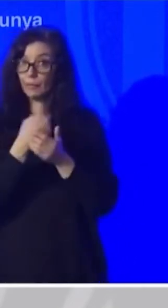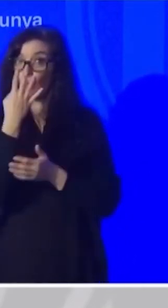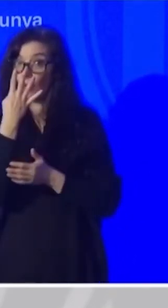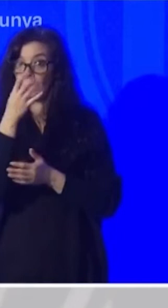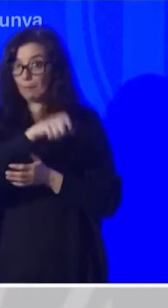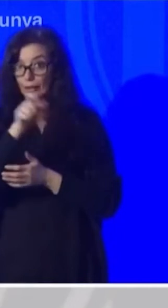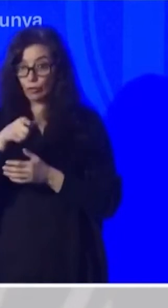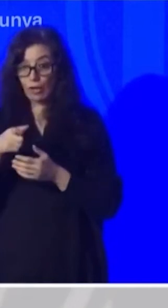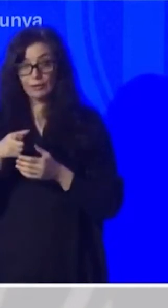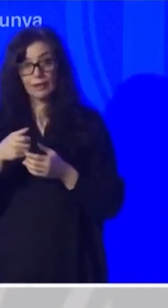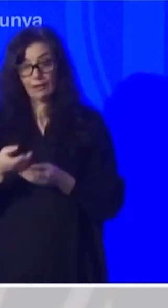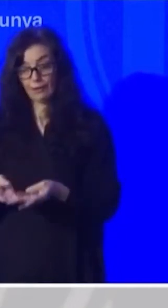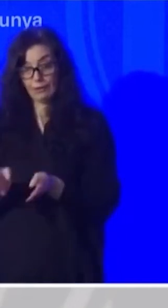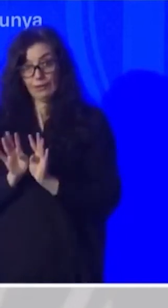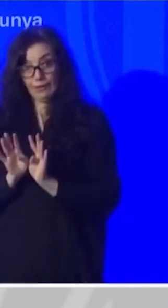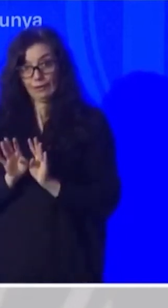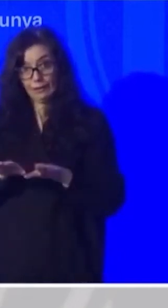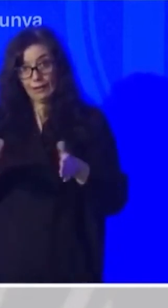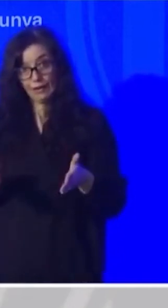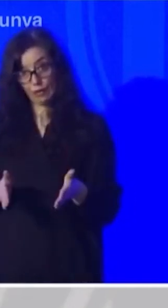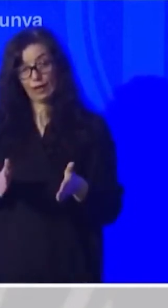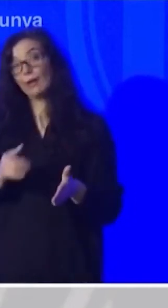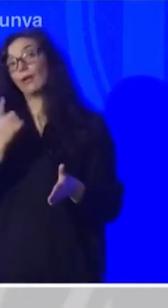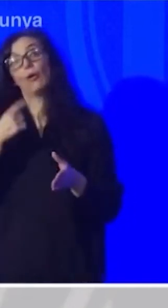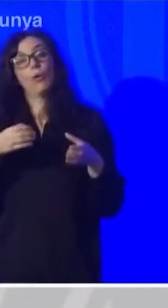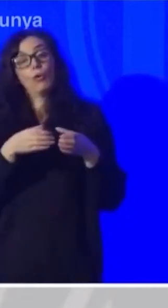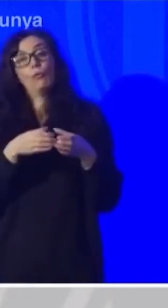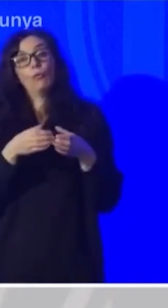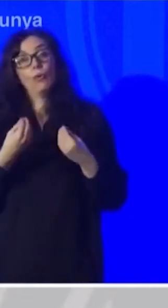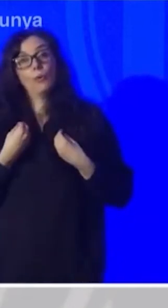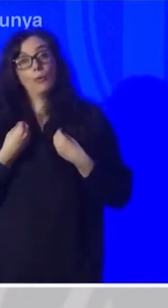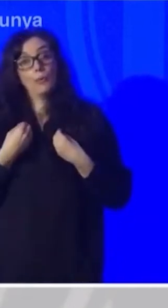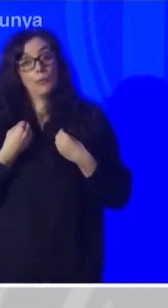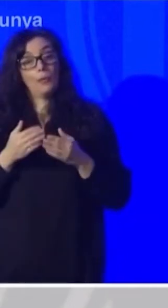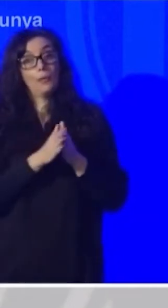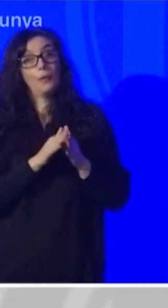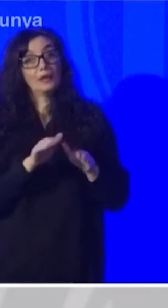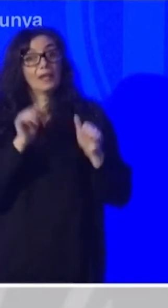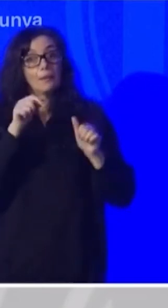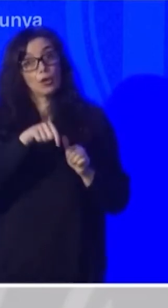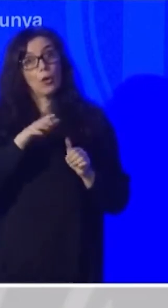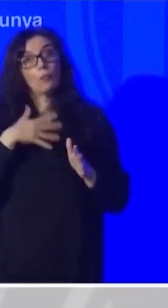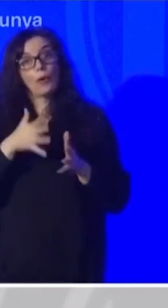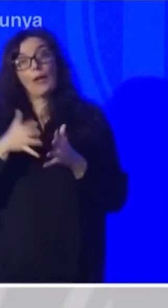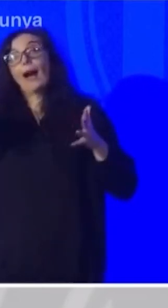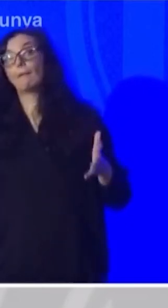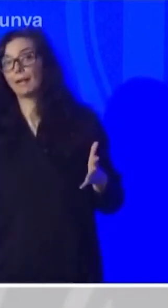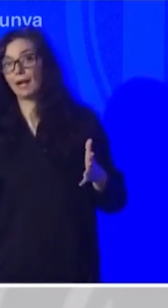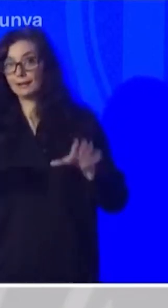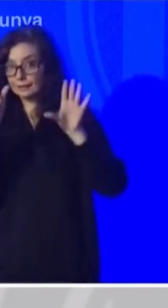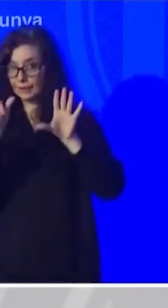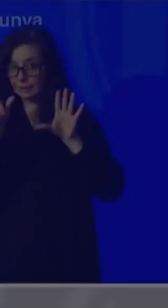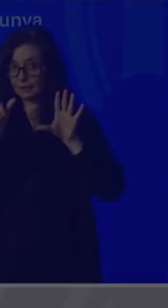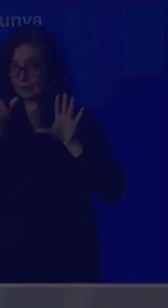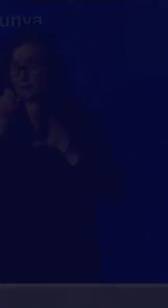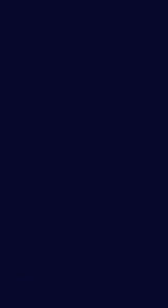amb l'excepció que s'hi tracta d'una bombolla de convivència que a la taula es podrà ampliar fins al màxim de sis